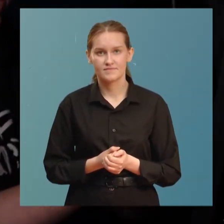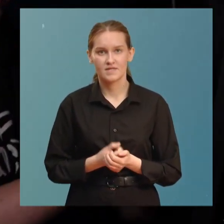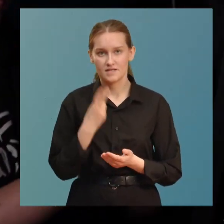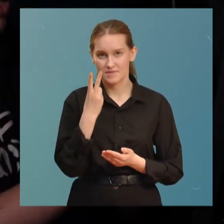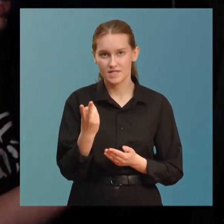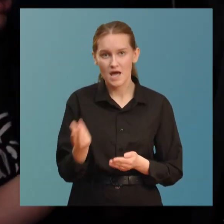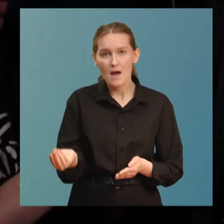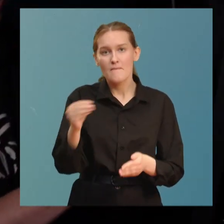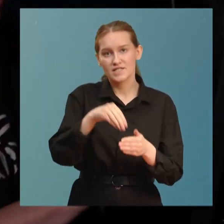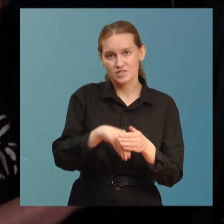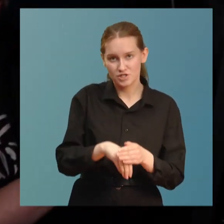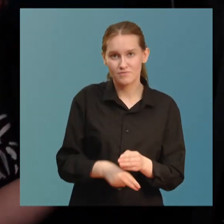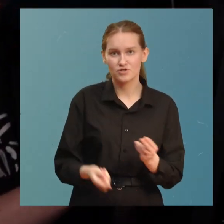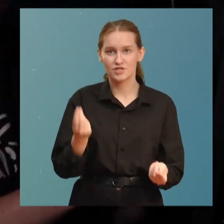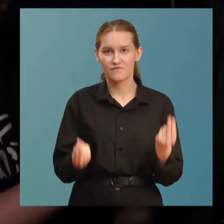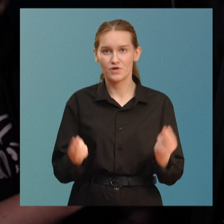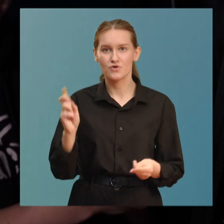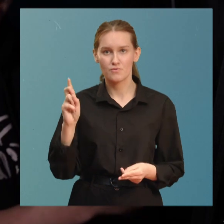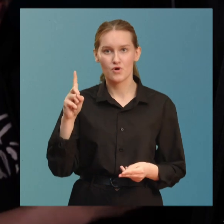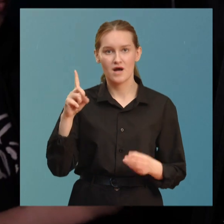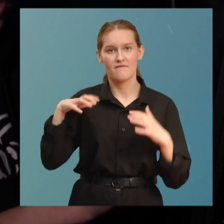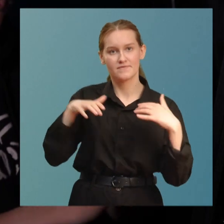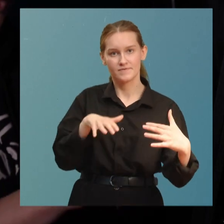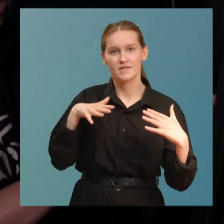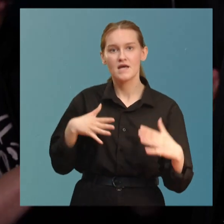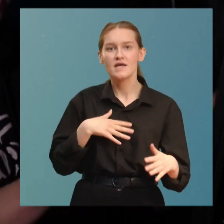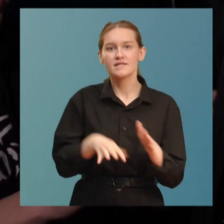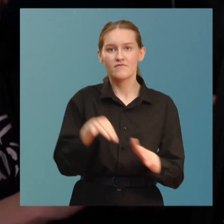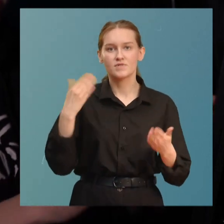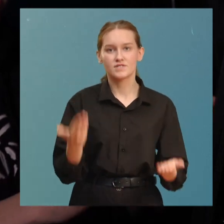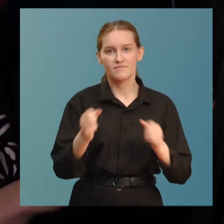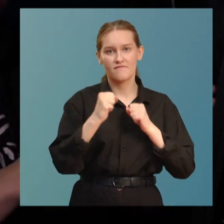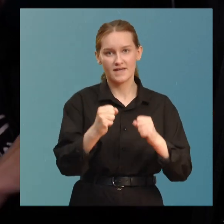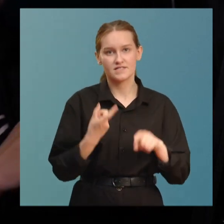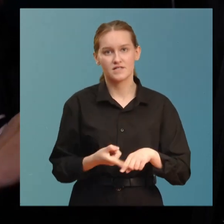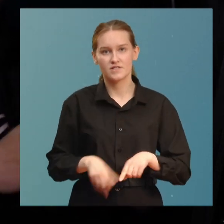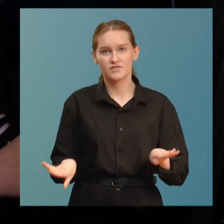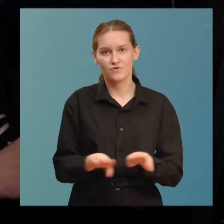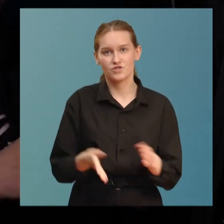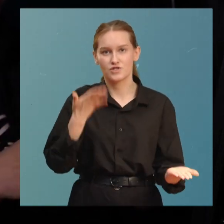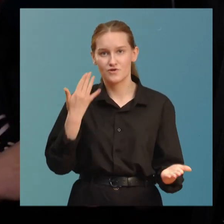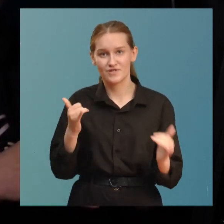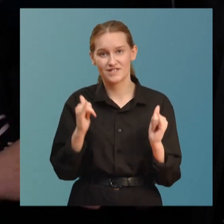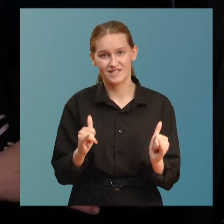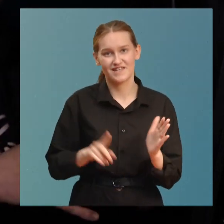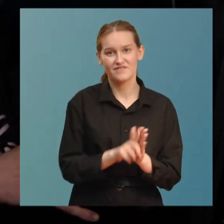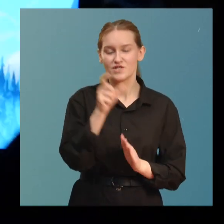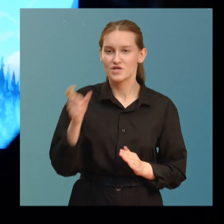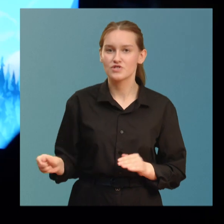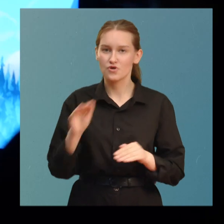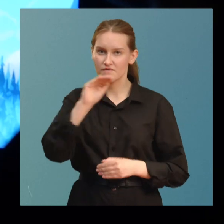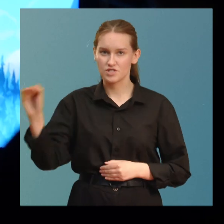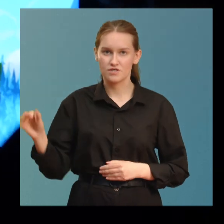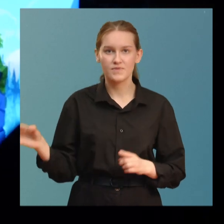Смотри, мы зашли, получается, в игру Броу Хава. Я выбрал тебе файтинг. Это такой же легенький для новичков